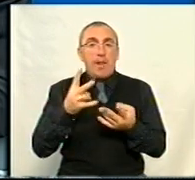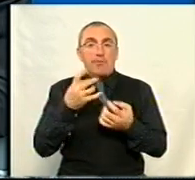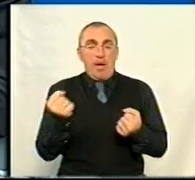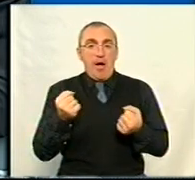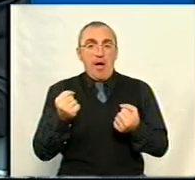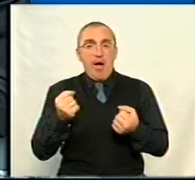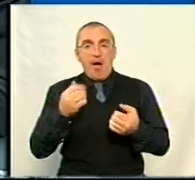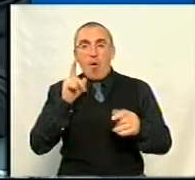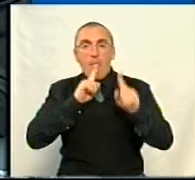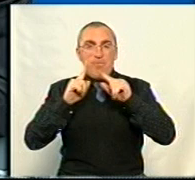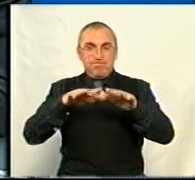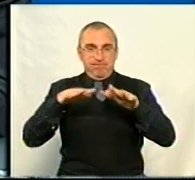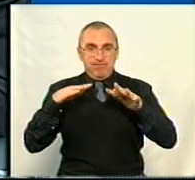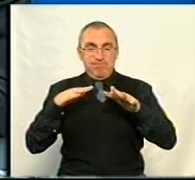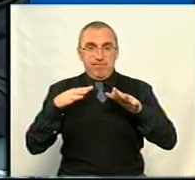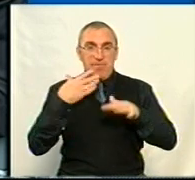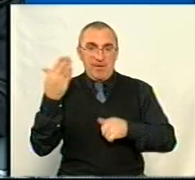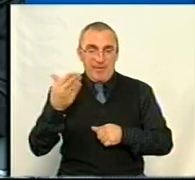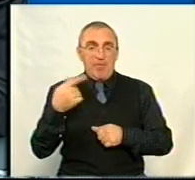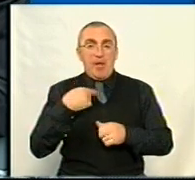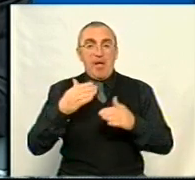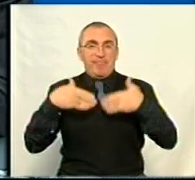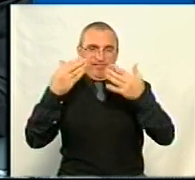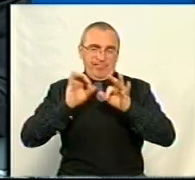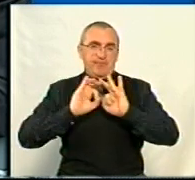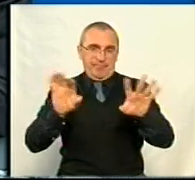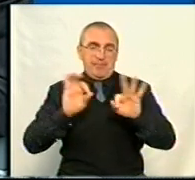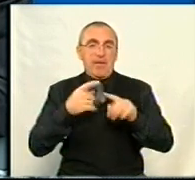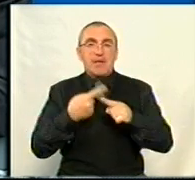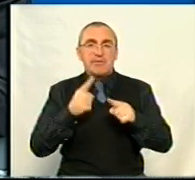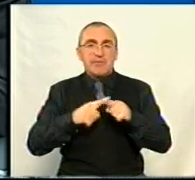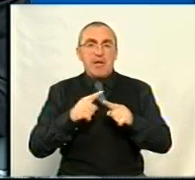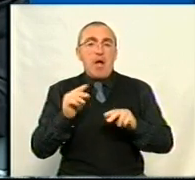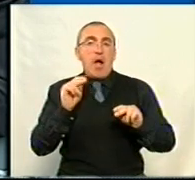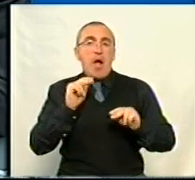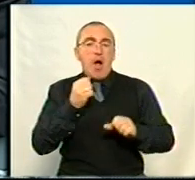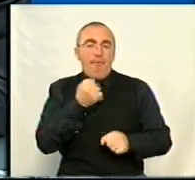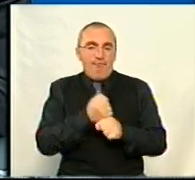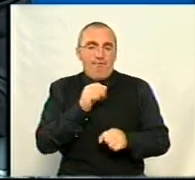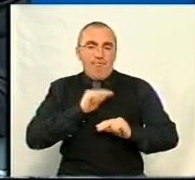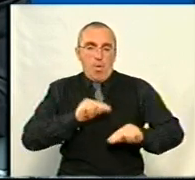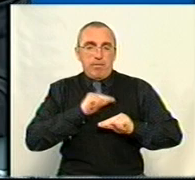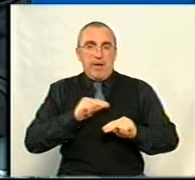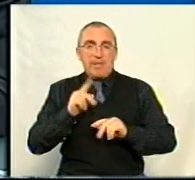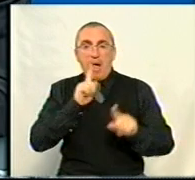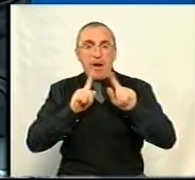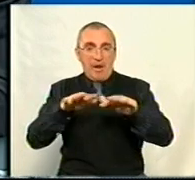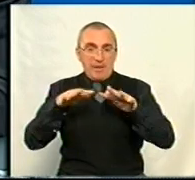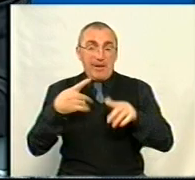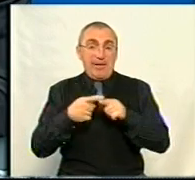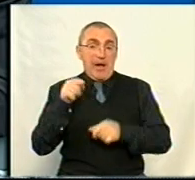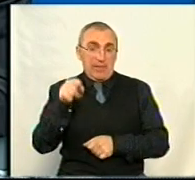оперативні наради, я можу пояснити наступним чином. Це абсолютно виробнича нарада, і на ній